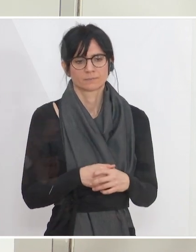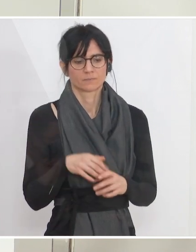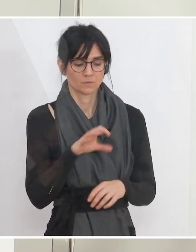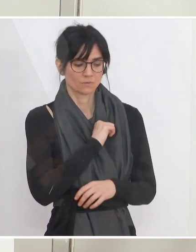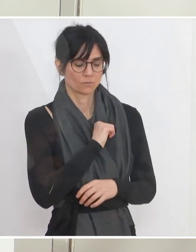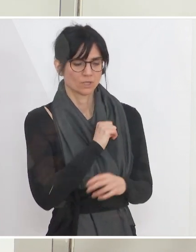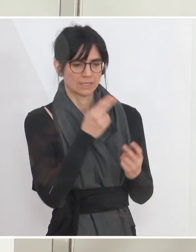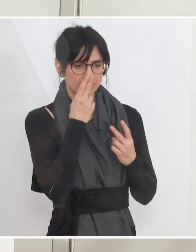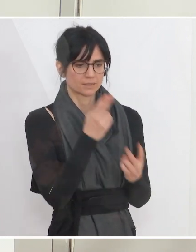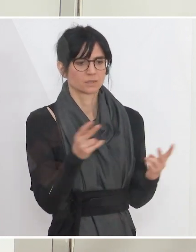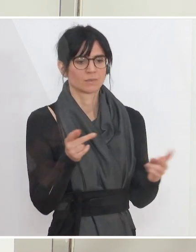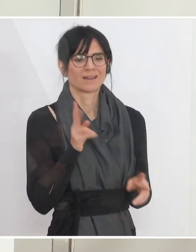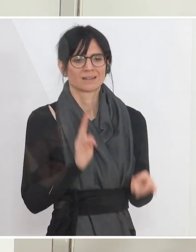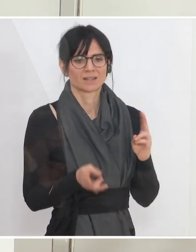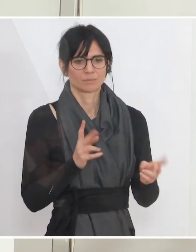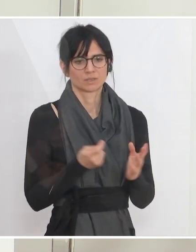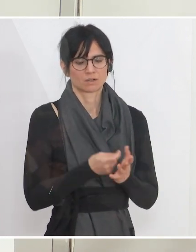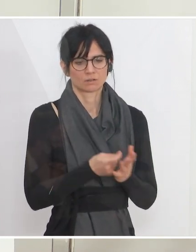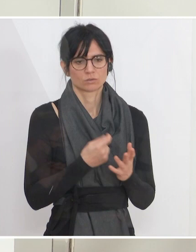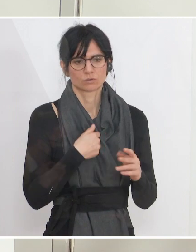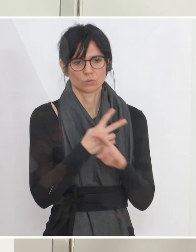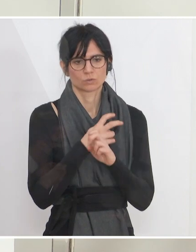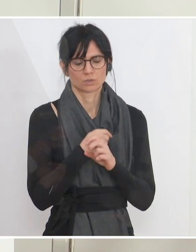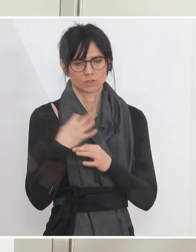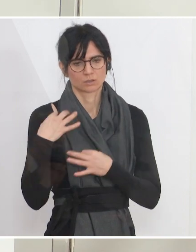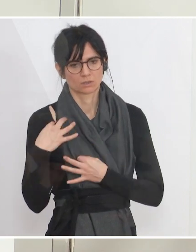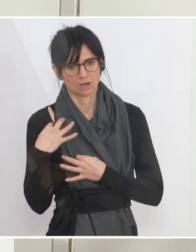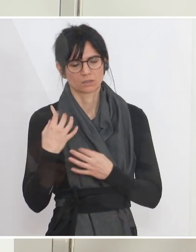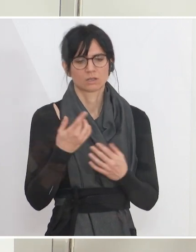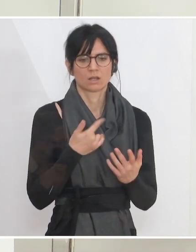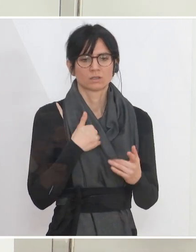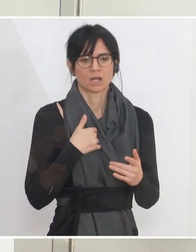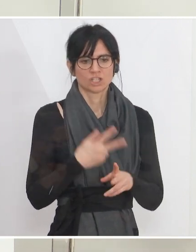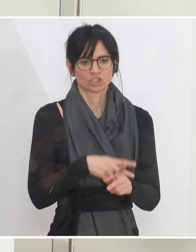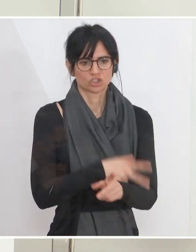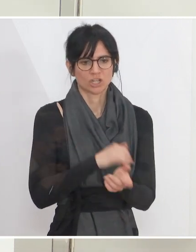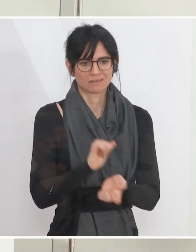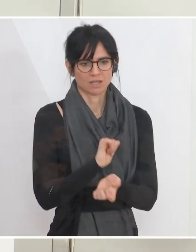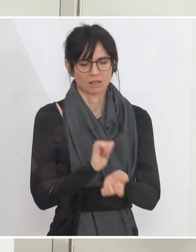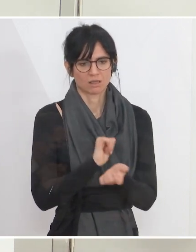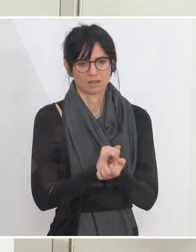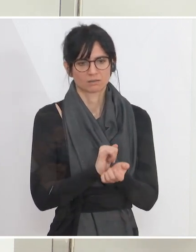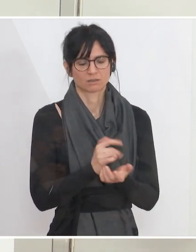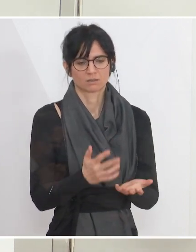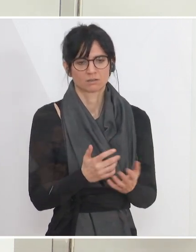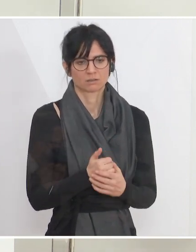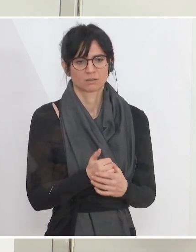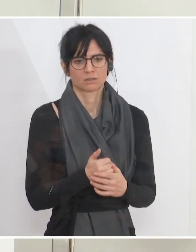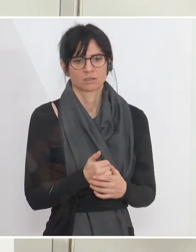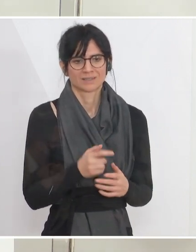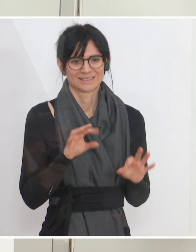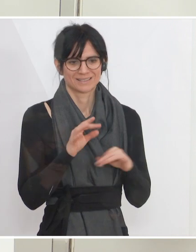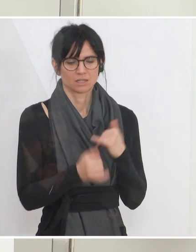Vorteil an den Kapitalkosten, die Österreich zu tragen hat, bei den Staatsanleihen, die wir emittieren. Da sind die